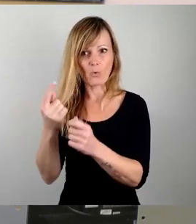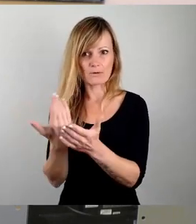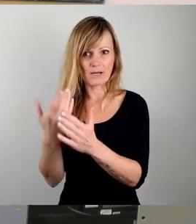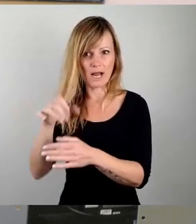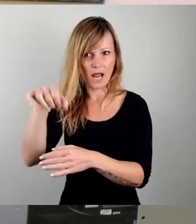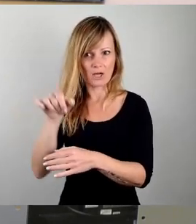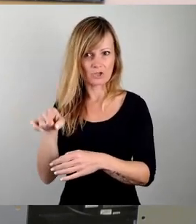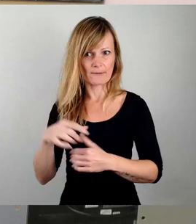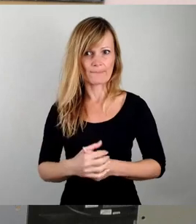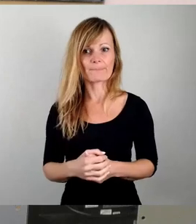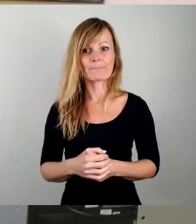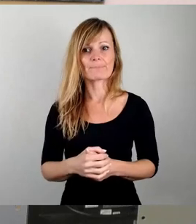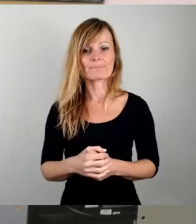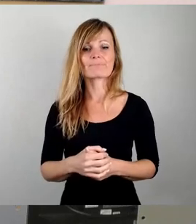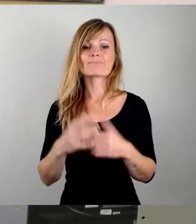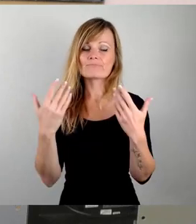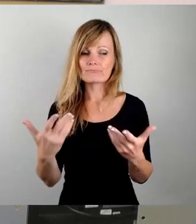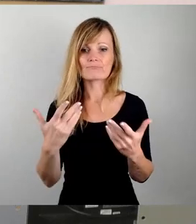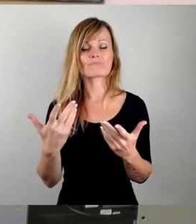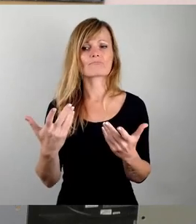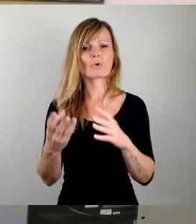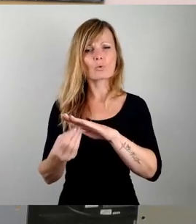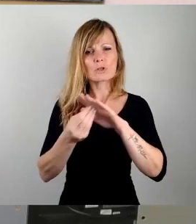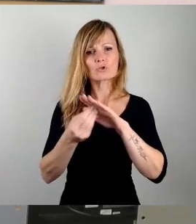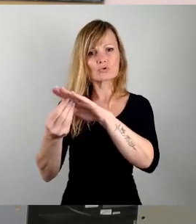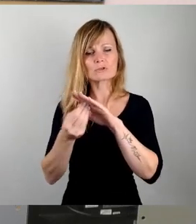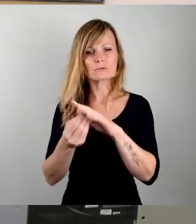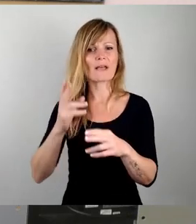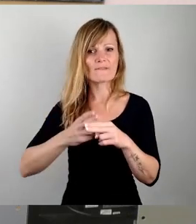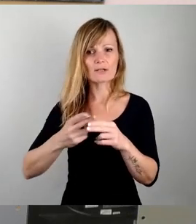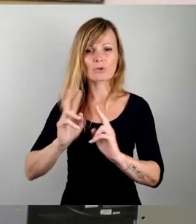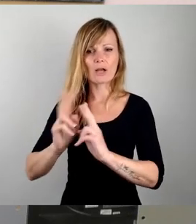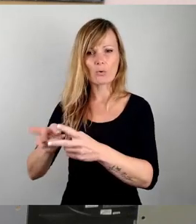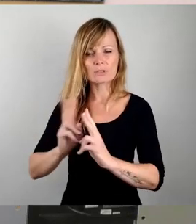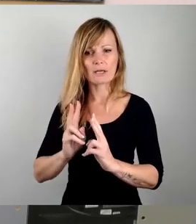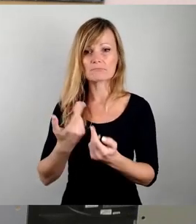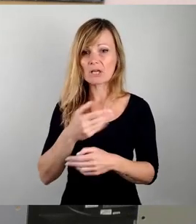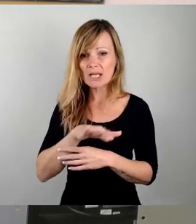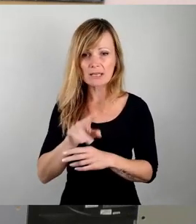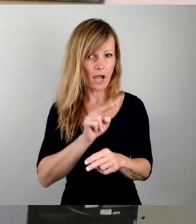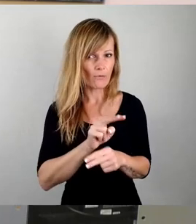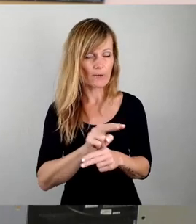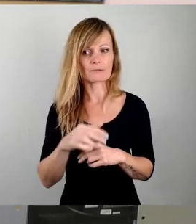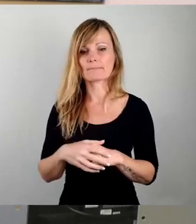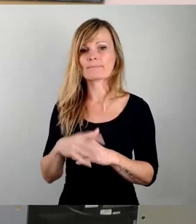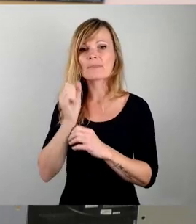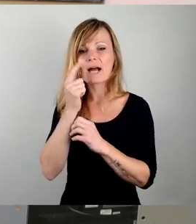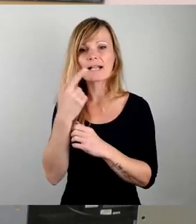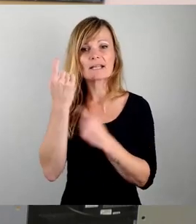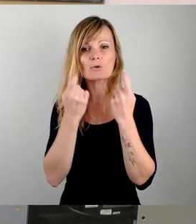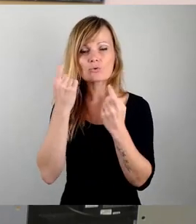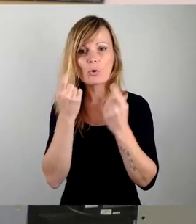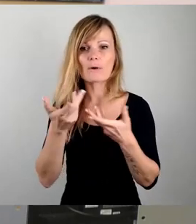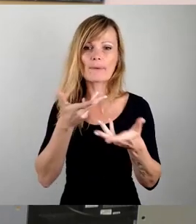Man unterstützt sich, man leiht sich Werkzeug oder man passt mal auf andere Kinder auf. Man berät sich bei Alltagssorgen, manchmal